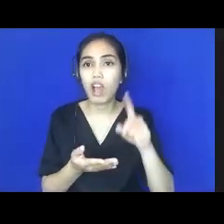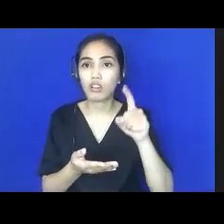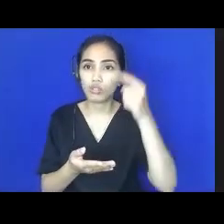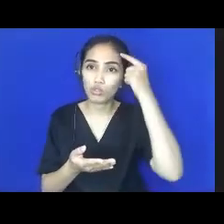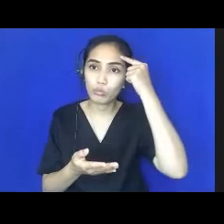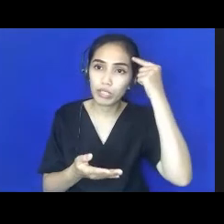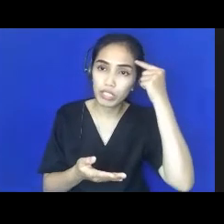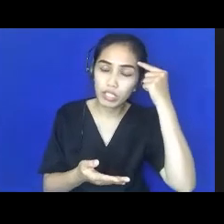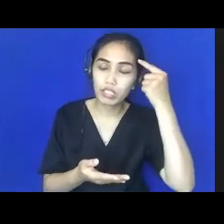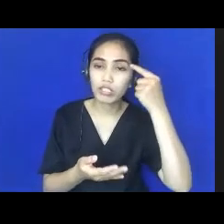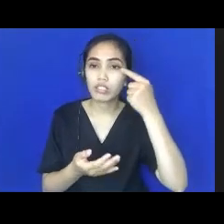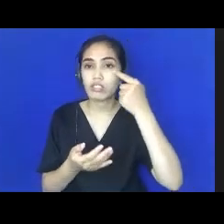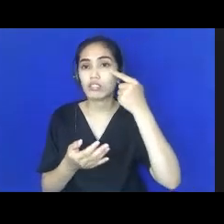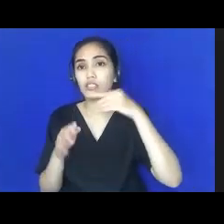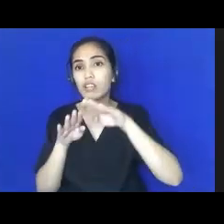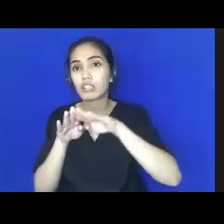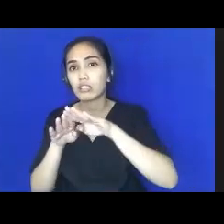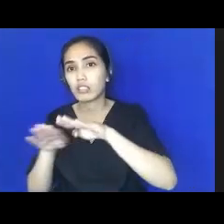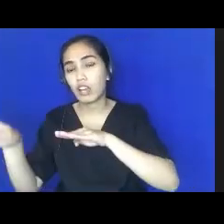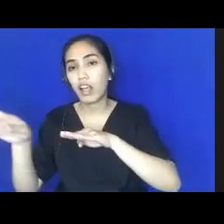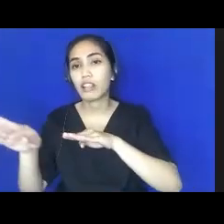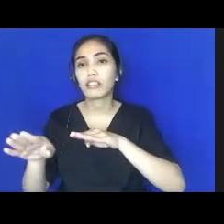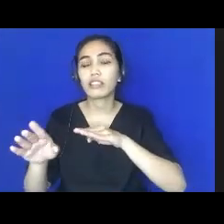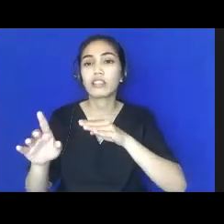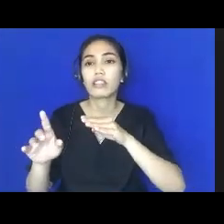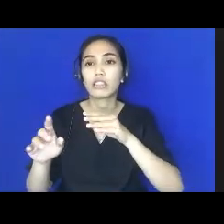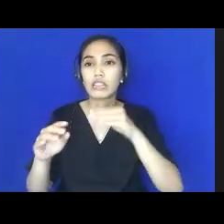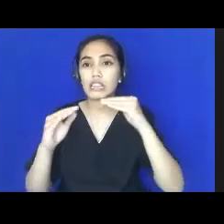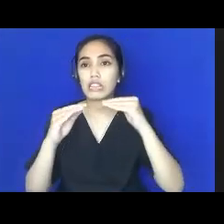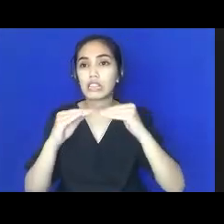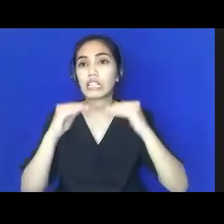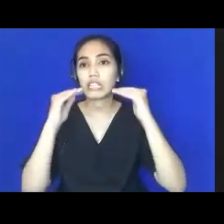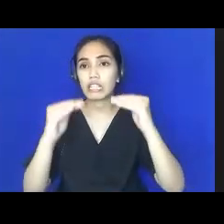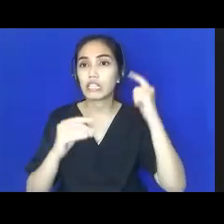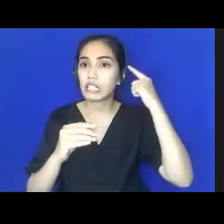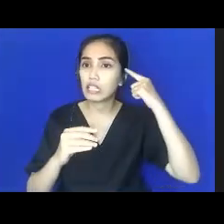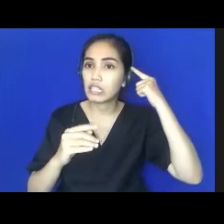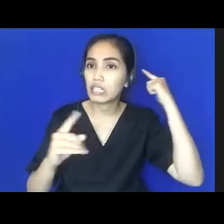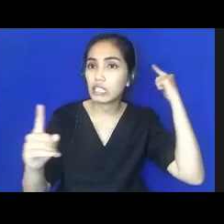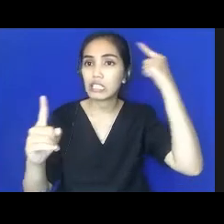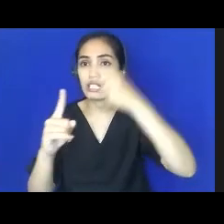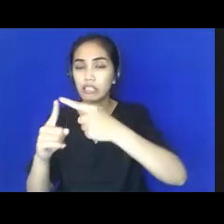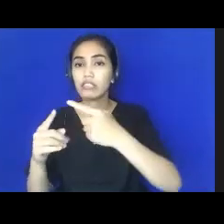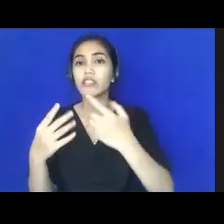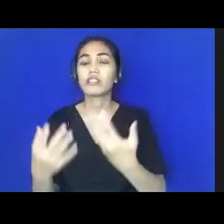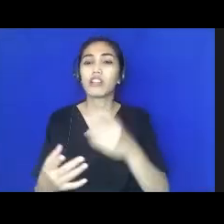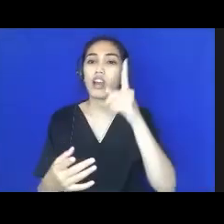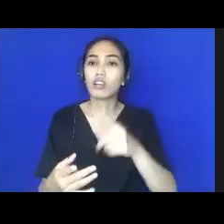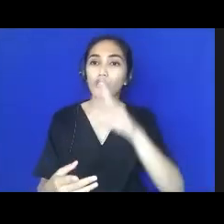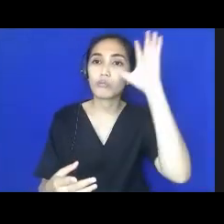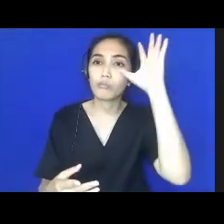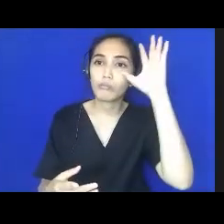kecanggihan berpikir tingkat tinggi karena itu dari menghafal dia harus memahami dia harus mulai